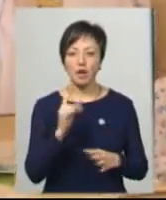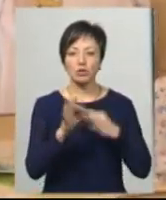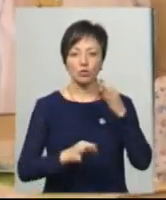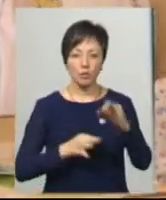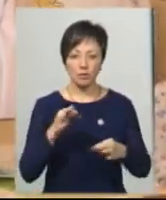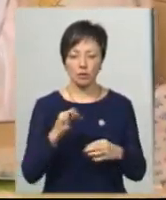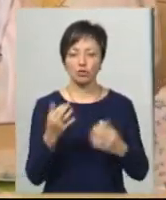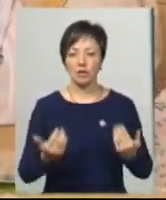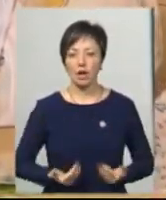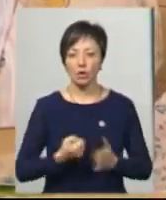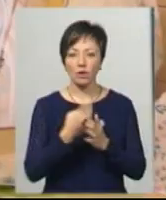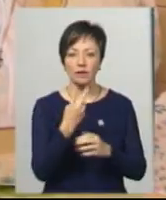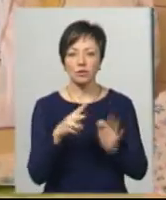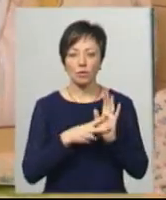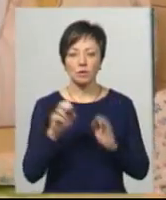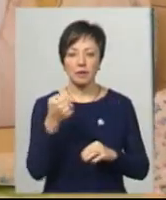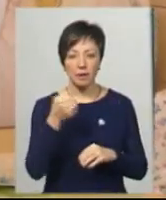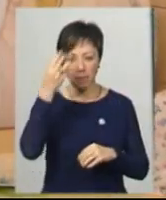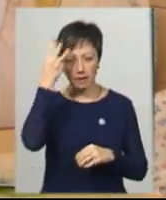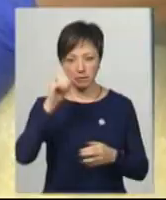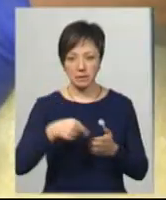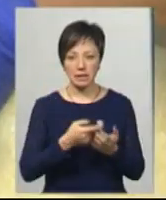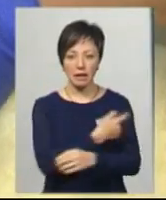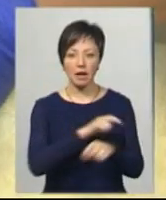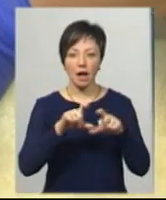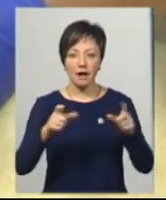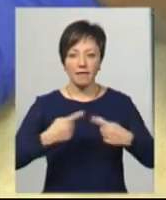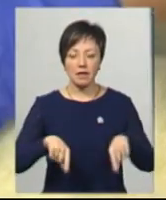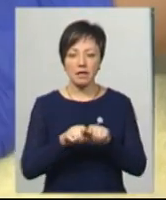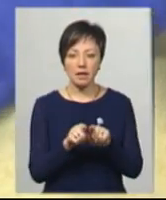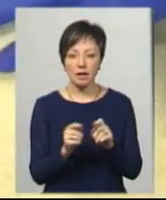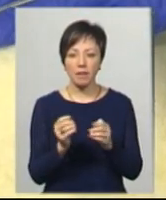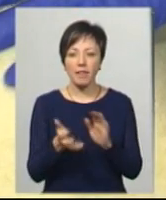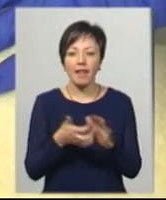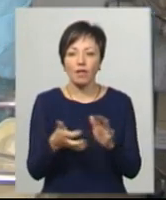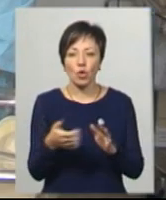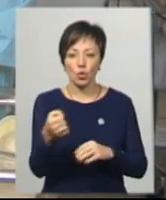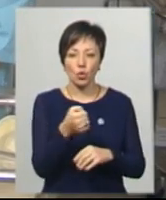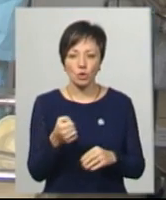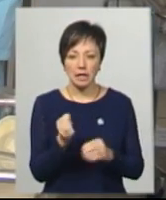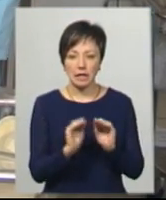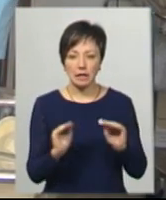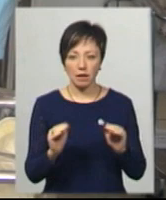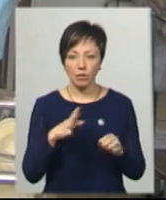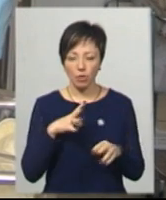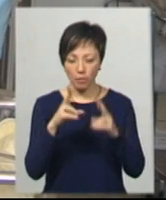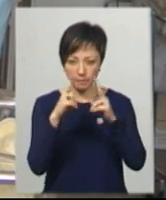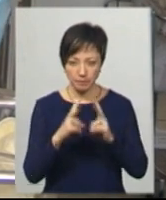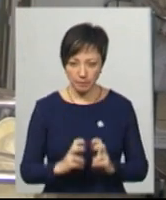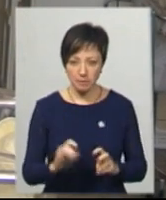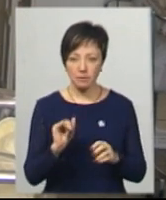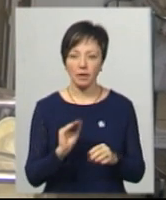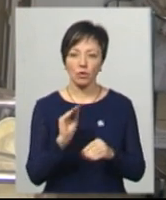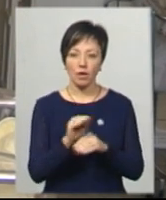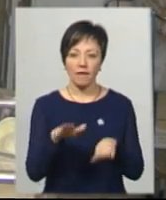27 серпня хлопчик перебував у Хмельницькій міській лікарні у відділенні для недоношених дітей. За цей час він пройшов курс обстеження і